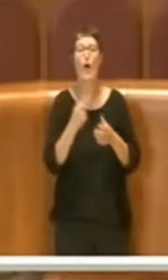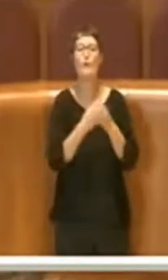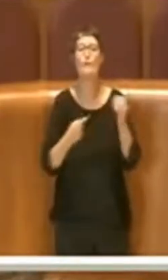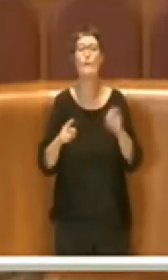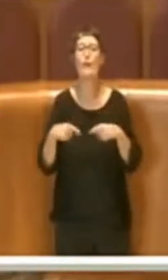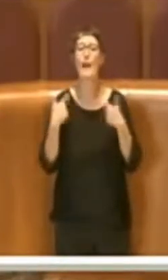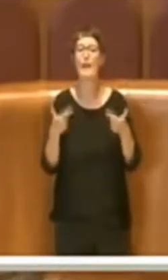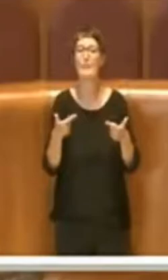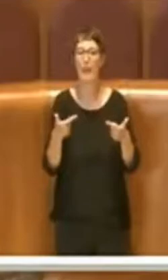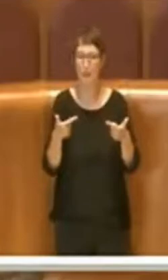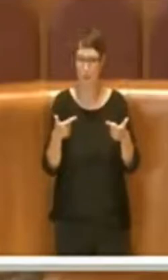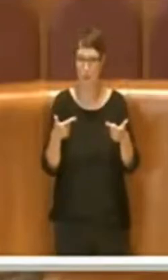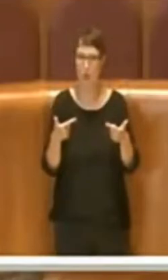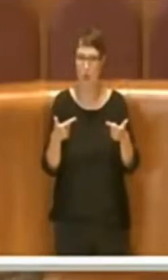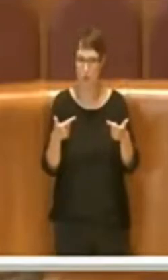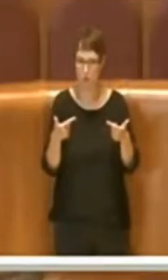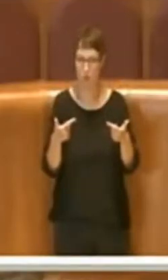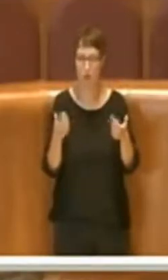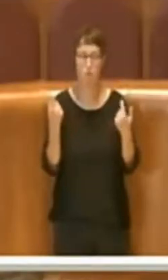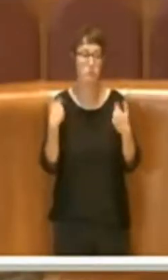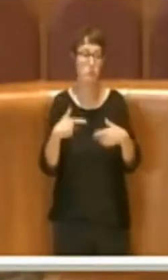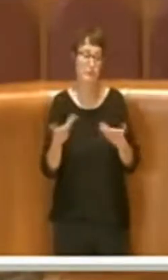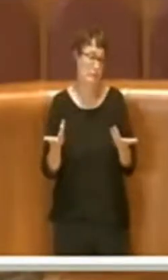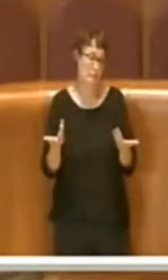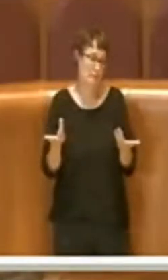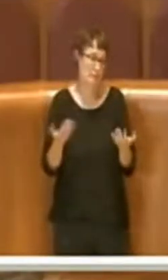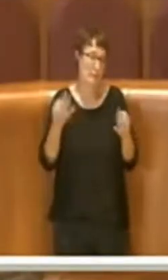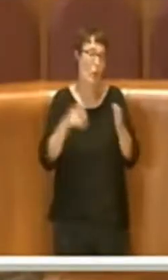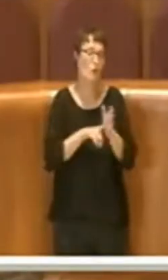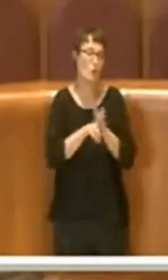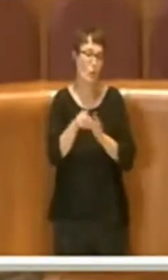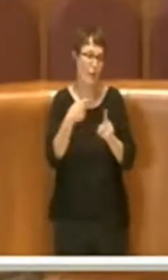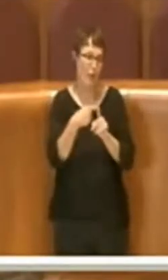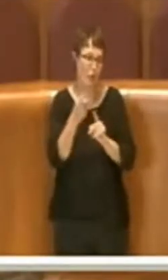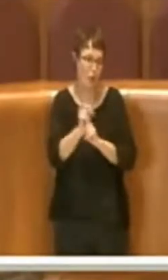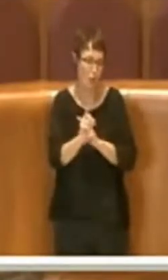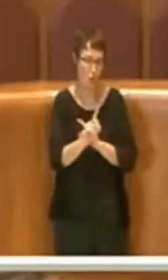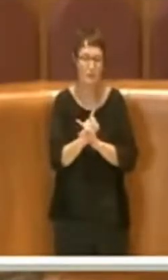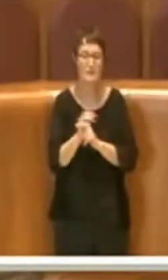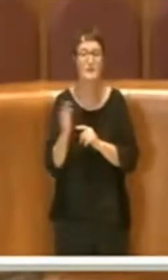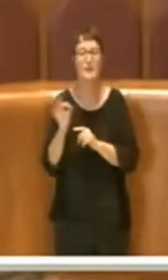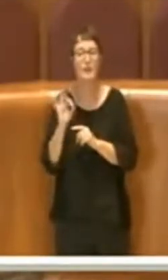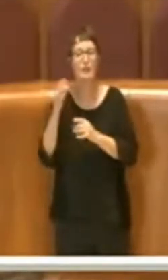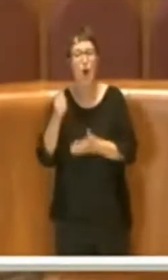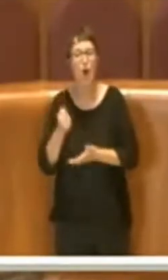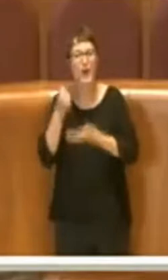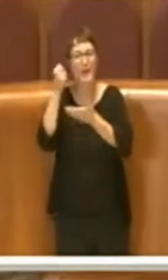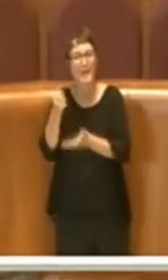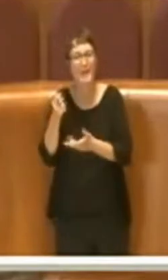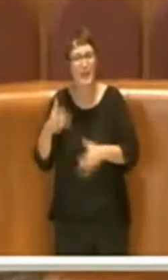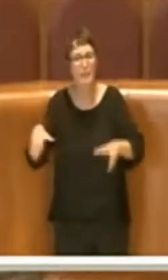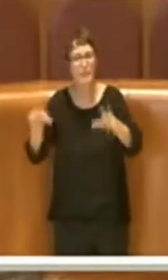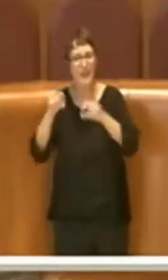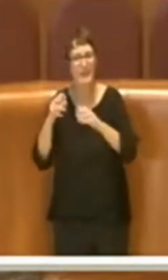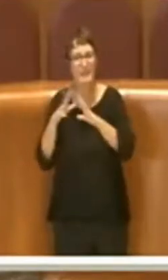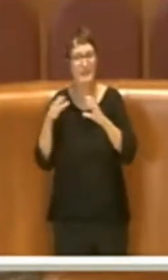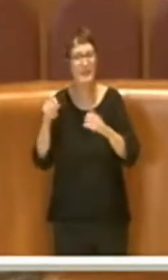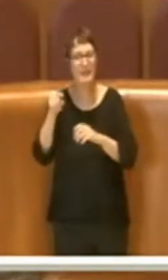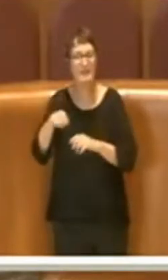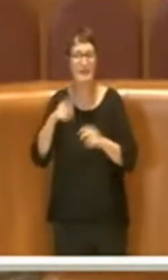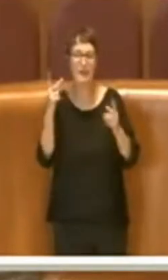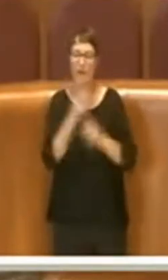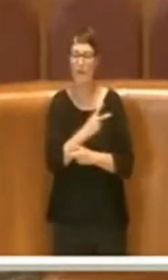il servizio ne avrebbe giovato, o ricapitalizzare l'azienda, ma sarebbe stato molto difficile,